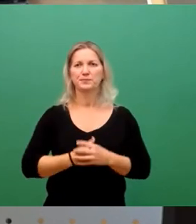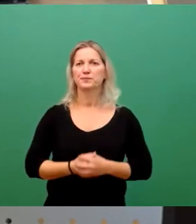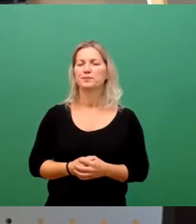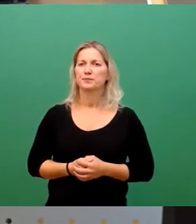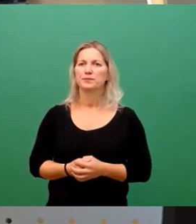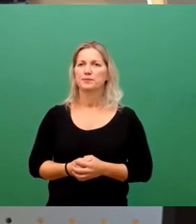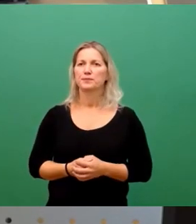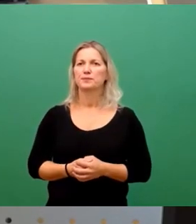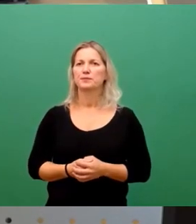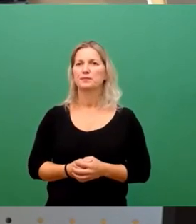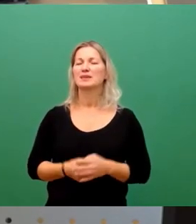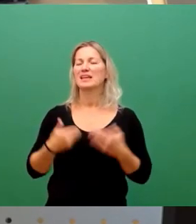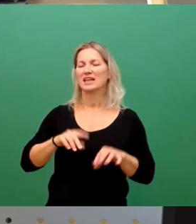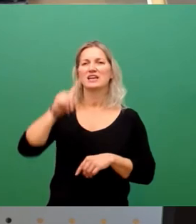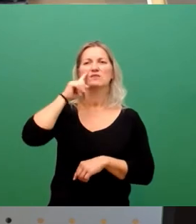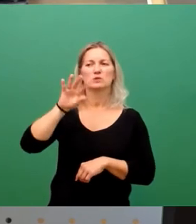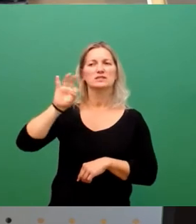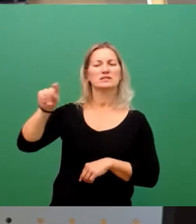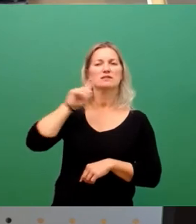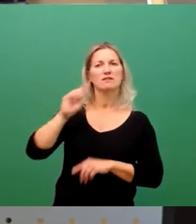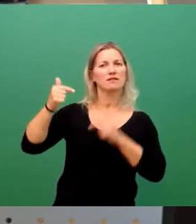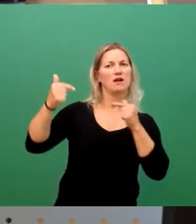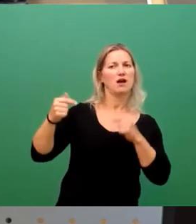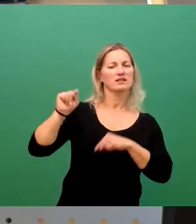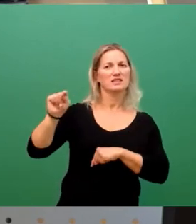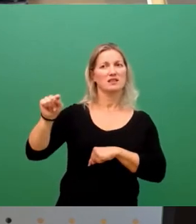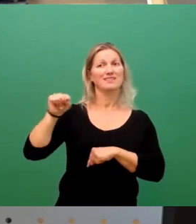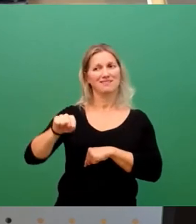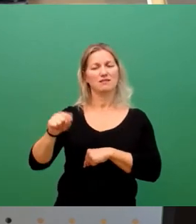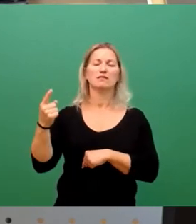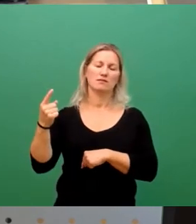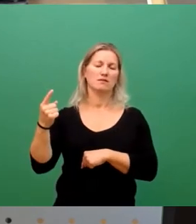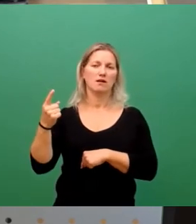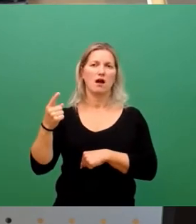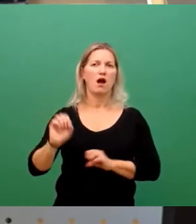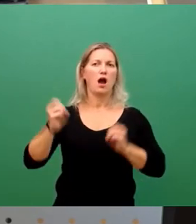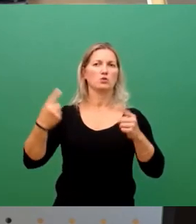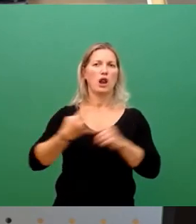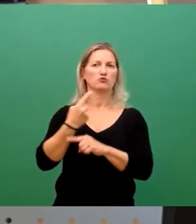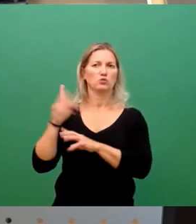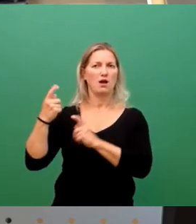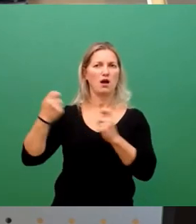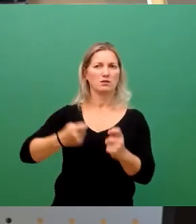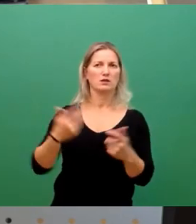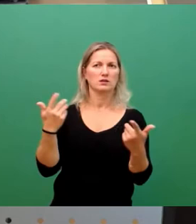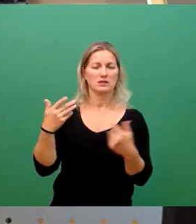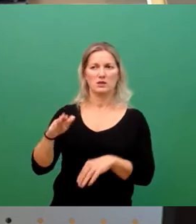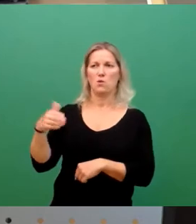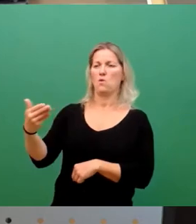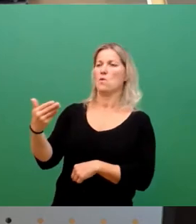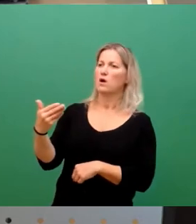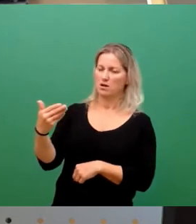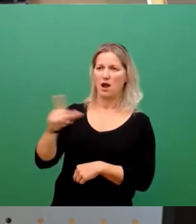gewusst, dass die Dissidenten diese Aktuelle Stunde beantragen. Der Beitrag von Herrn Lichty war erheiternder, als man es dem Mann Aschenbach sonst